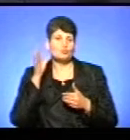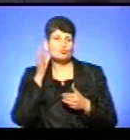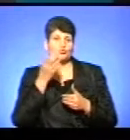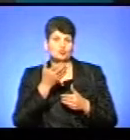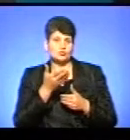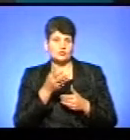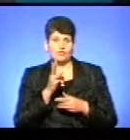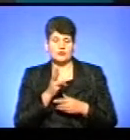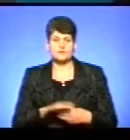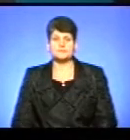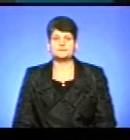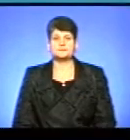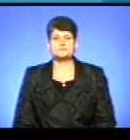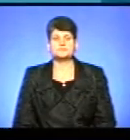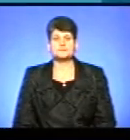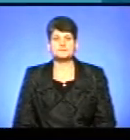у відеоматеріалі.